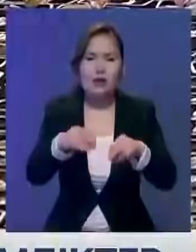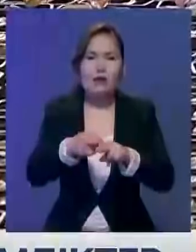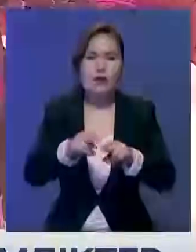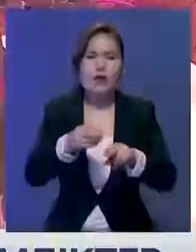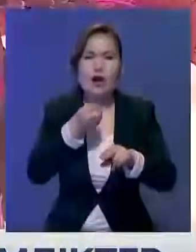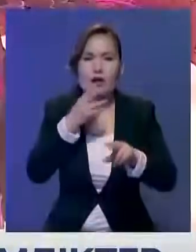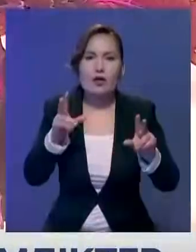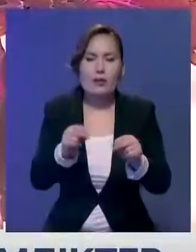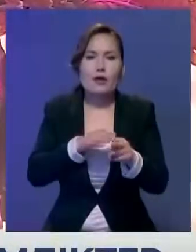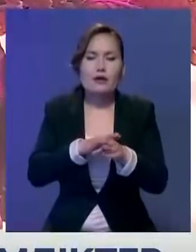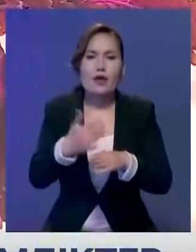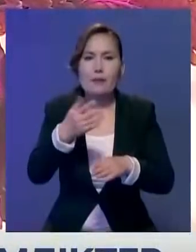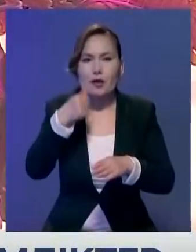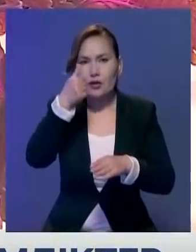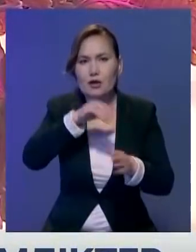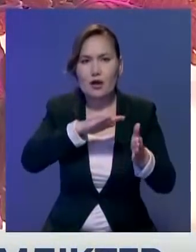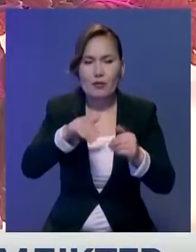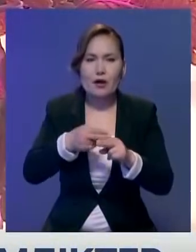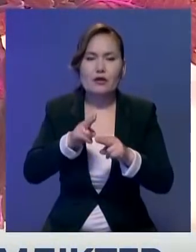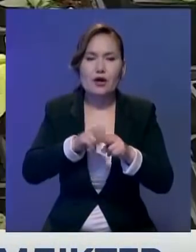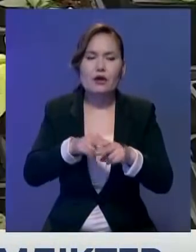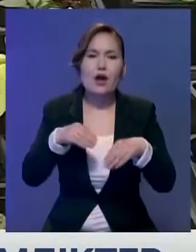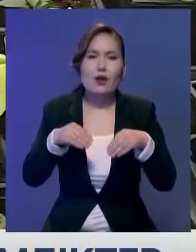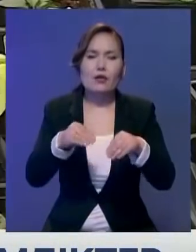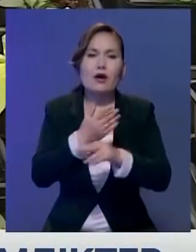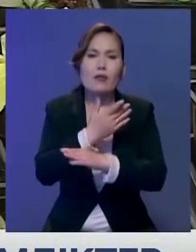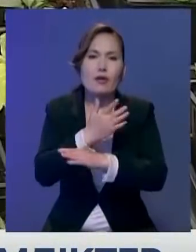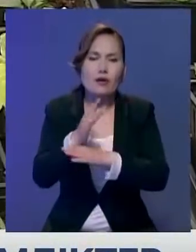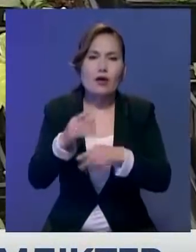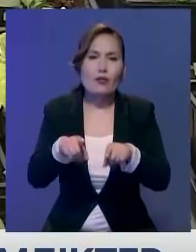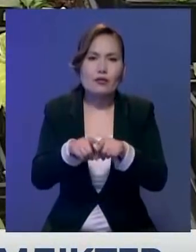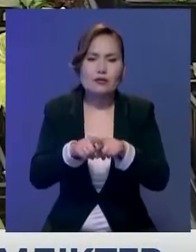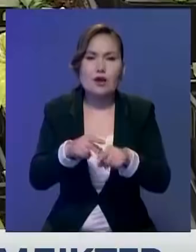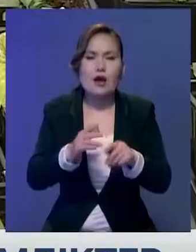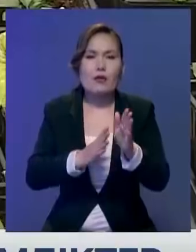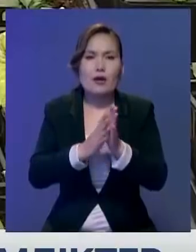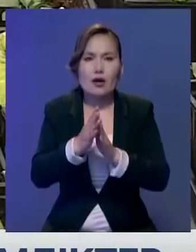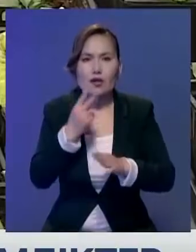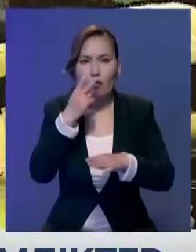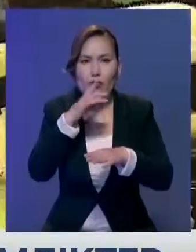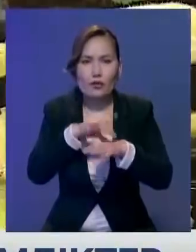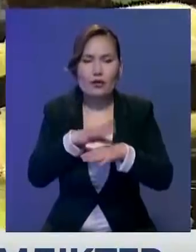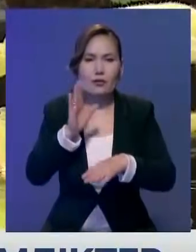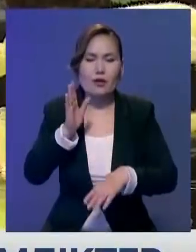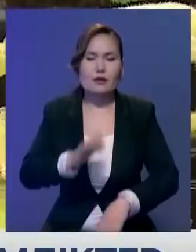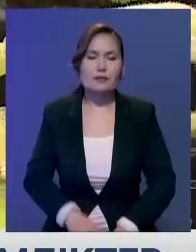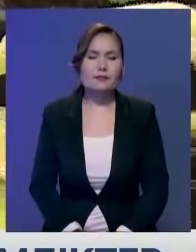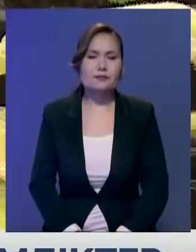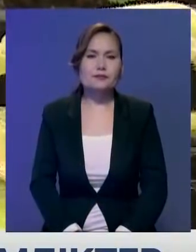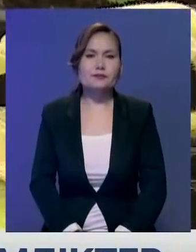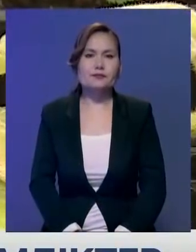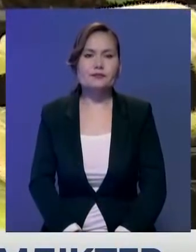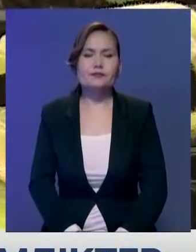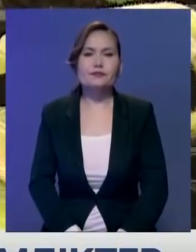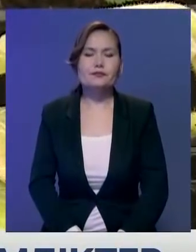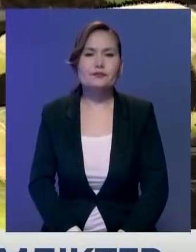сәтті өткені тек 5 жылдан кейін өсіндік тұқым немесе жеміс берген кезде белгілі болады. Мерлан Алтынбек, Айдос Қыздарбек, Диас